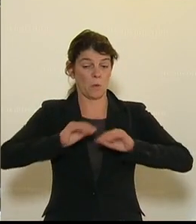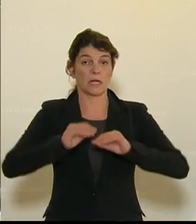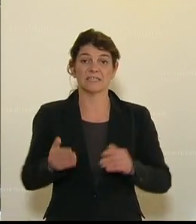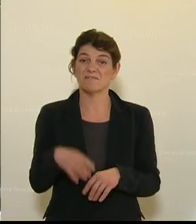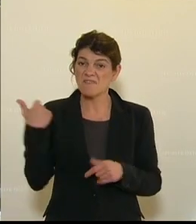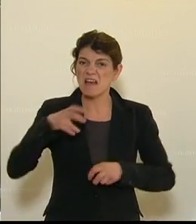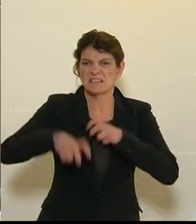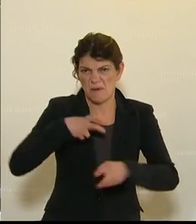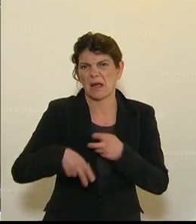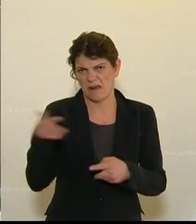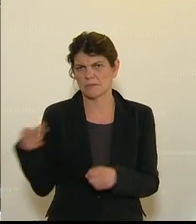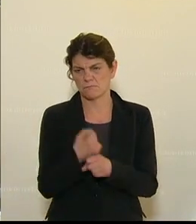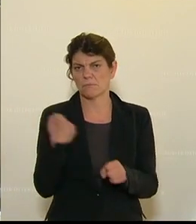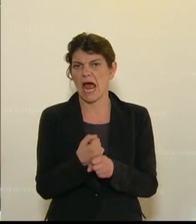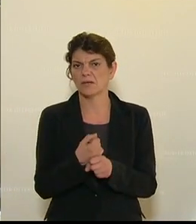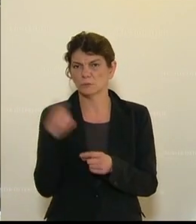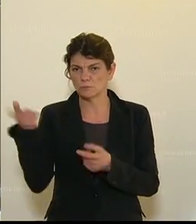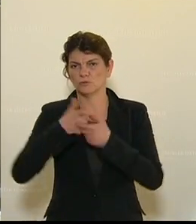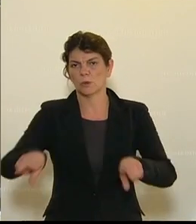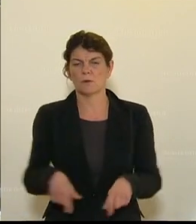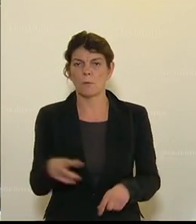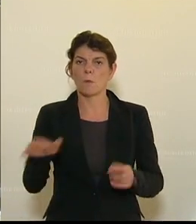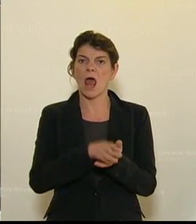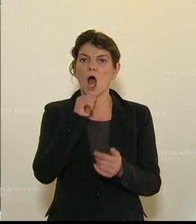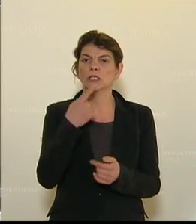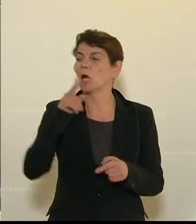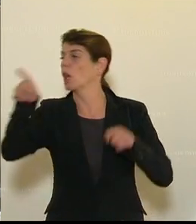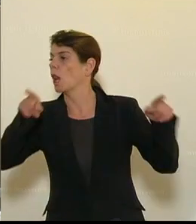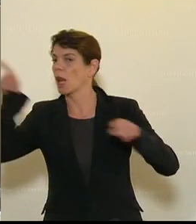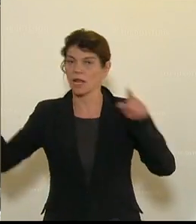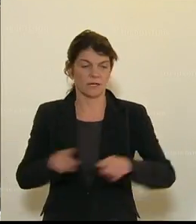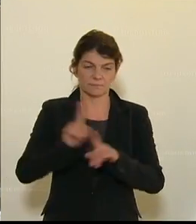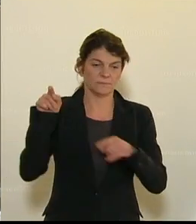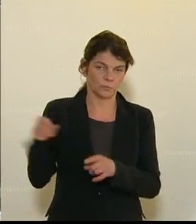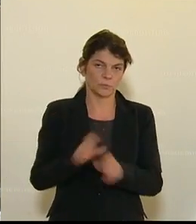ist das Verbrechen, was Sie machen und Sie verursachen. Und da brauchen Sie sich auf niemanden anderen hinzeigen.